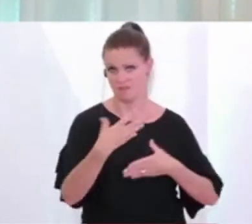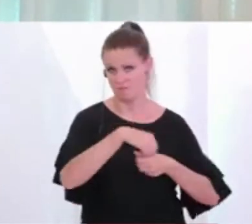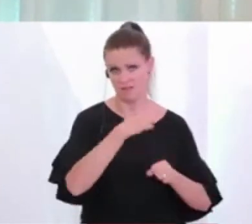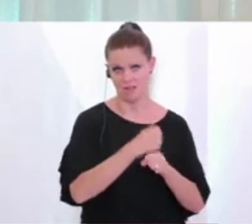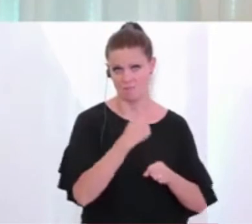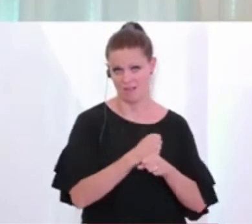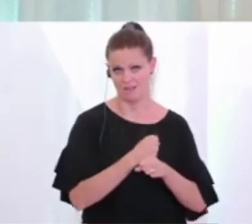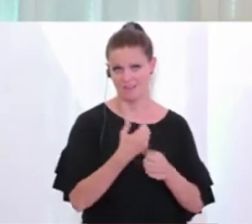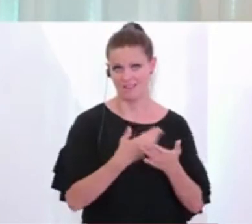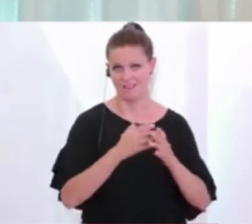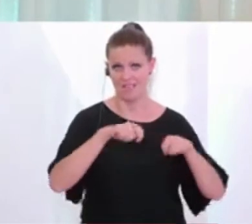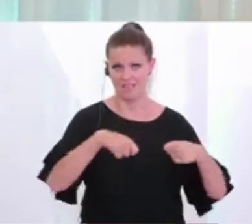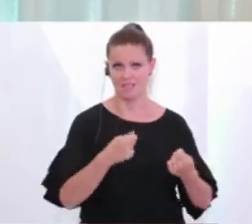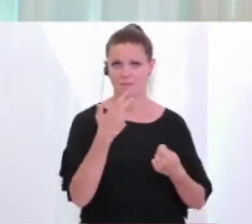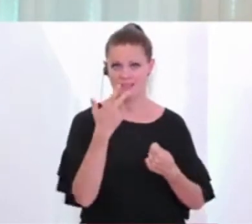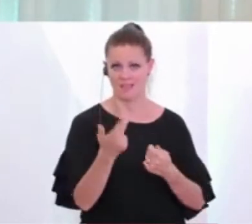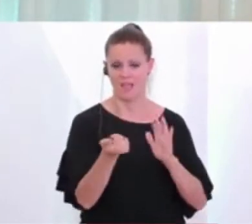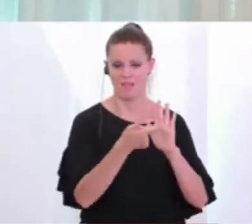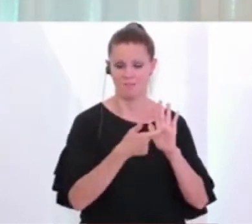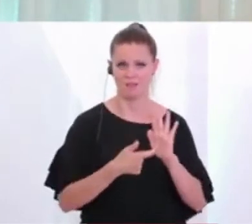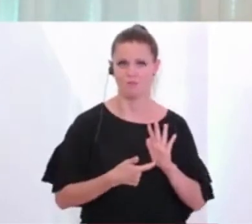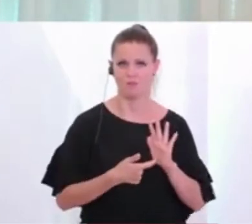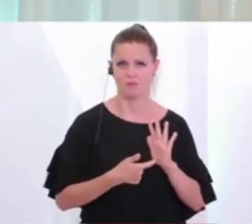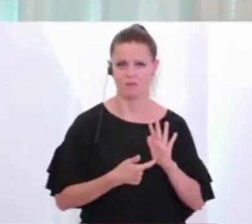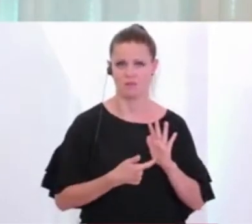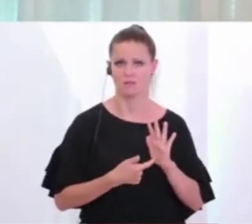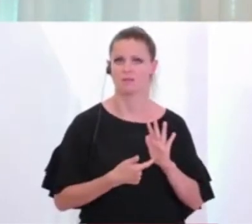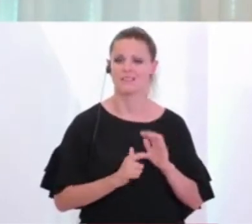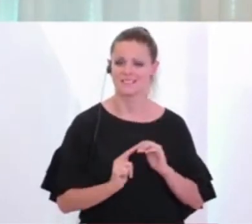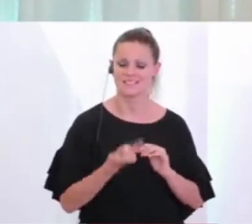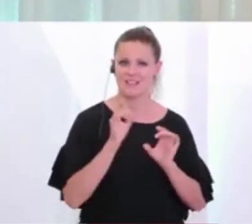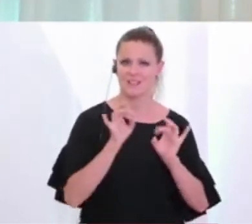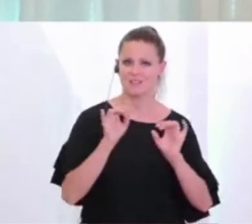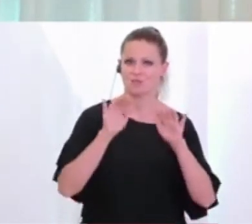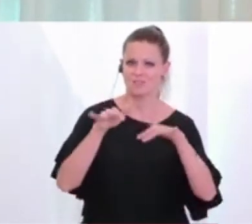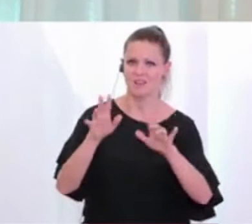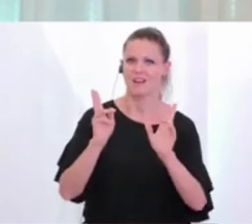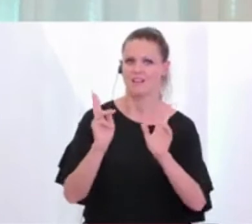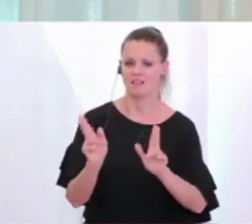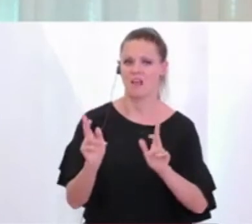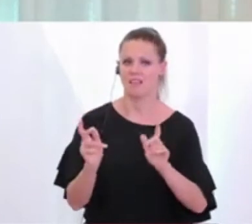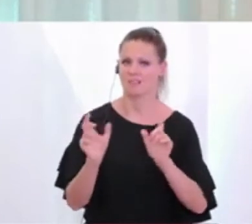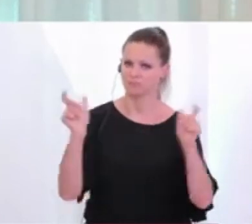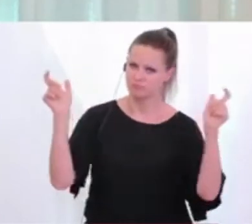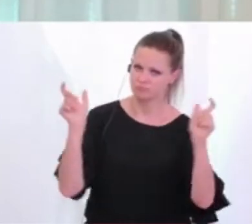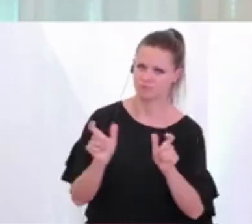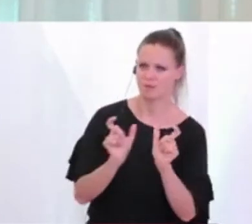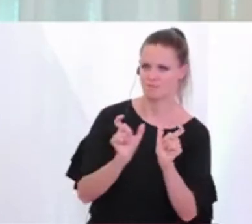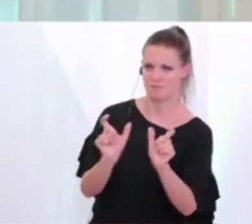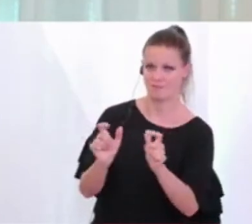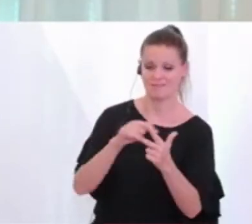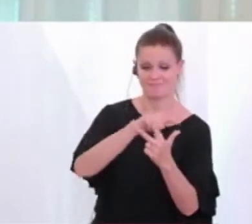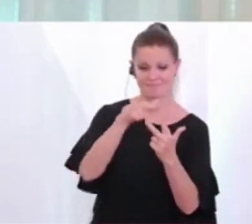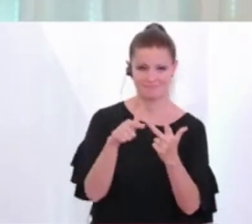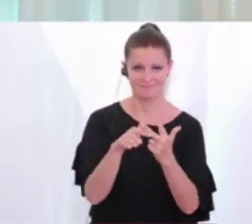gibt aus meiner Sicht drei Voraussetzungen, dass wir diese zweite Welle verhindern können. Und ich bin optimistisch, wenn wir diese drei Punkte